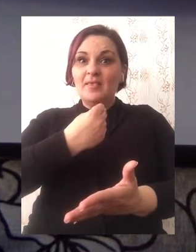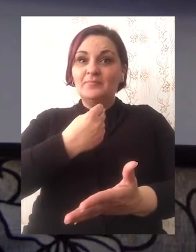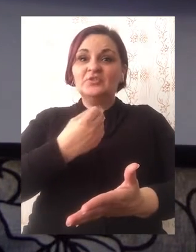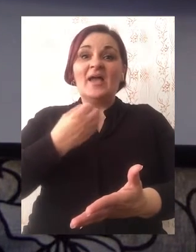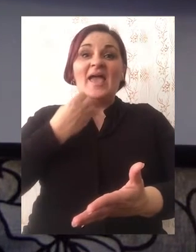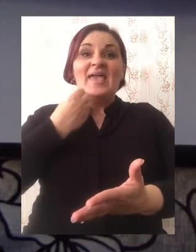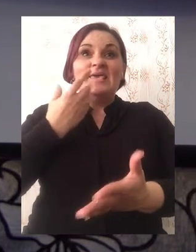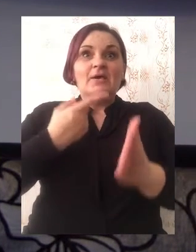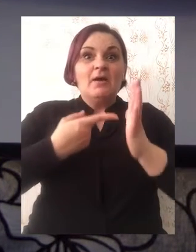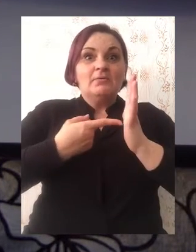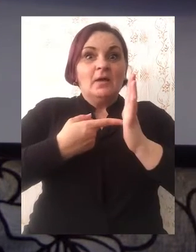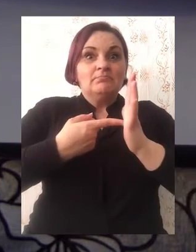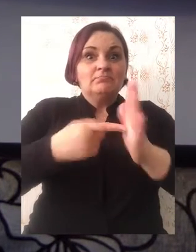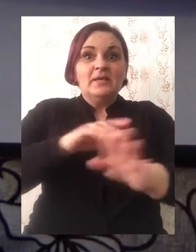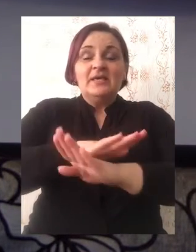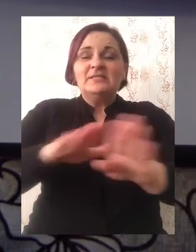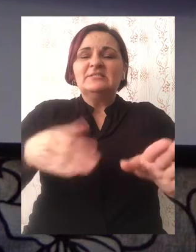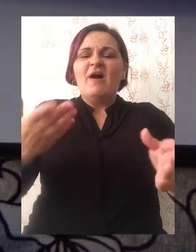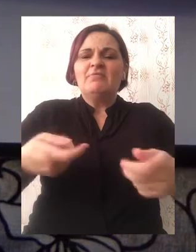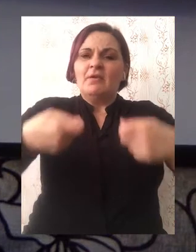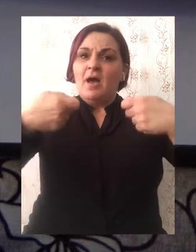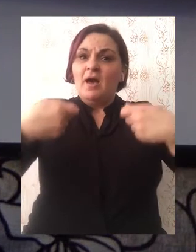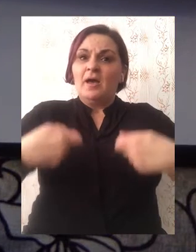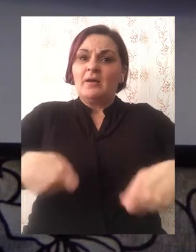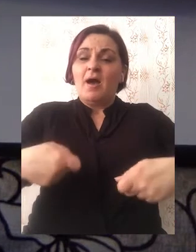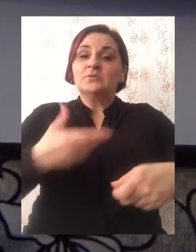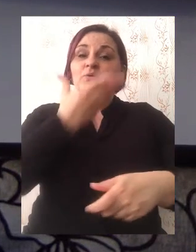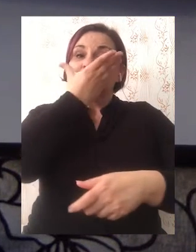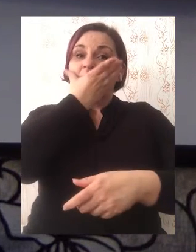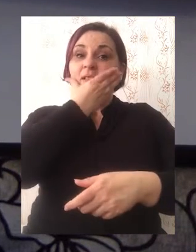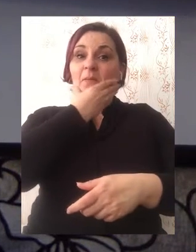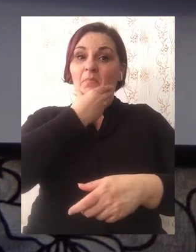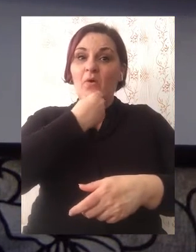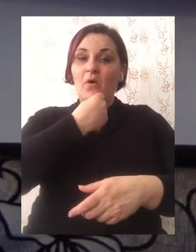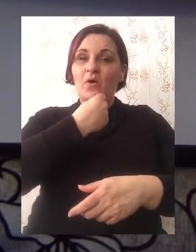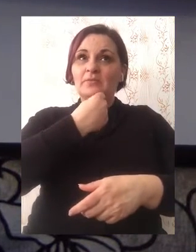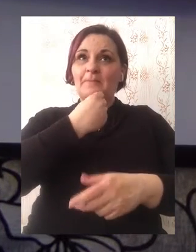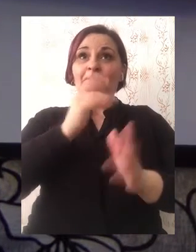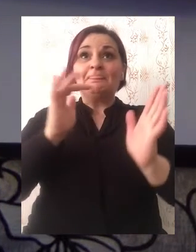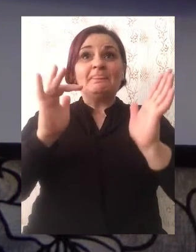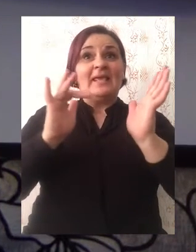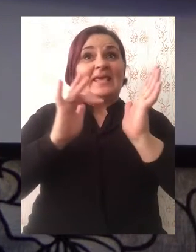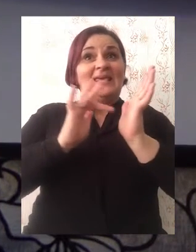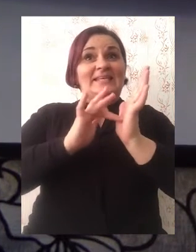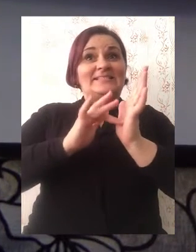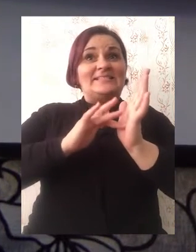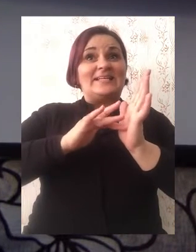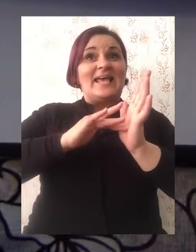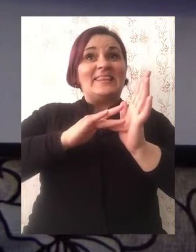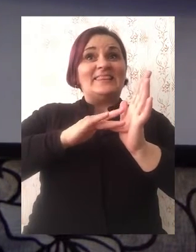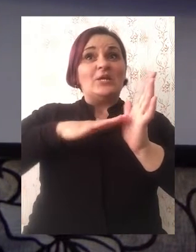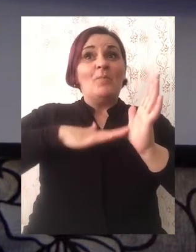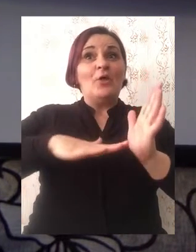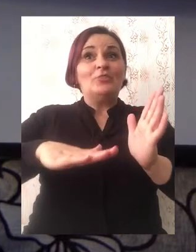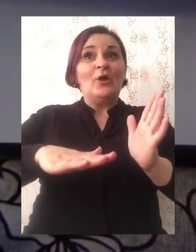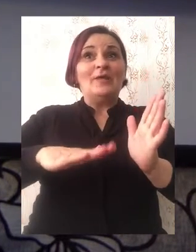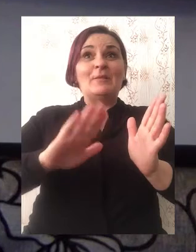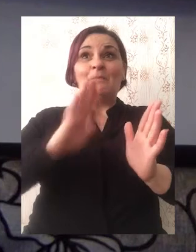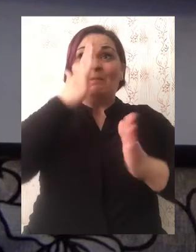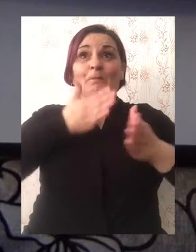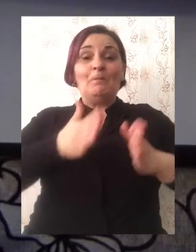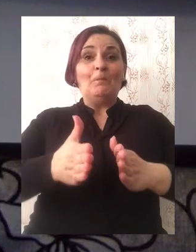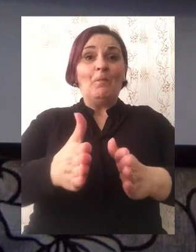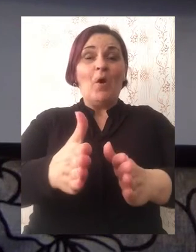i kada do izražaja dolazi sva njena raskoš i ljepota. Sredinom doline teče bistri potok,